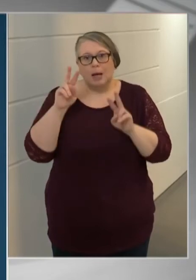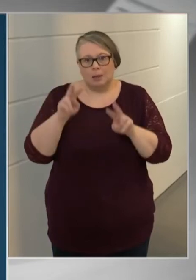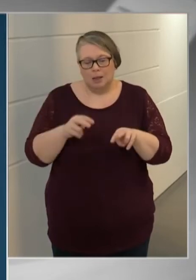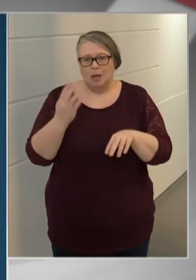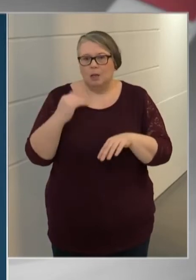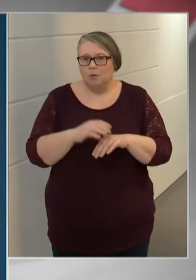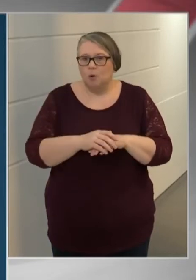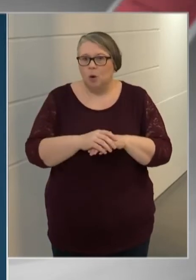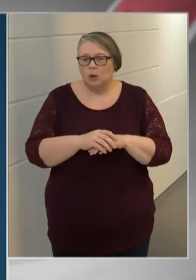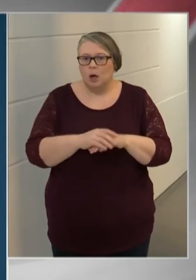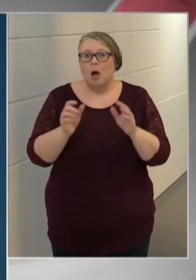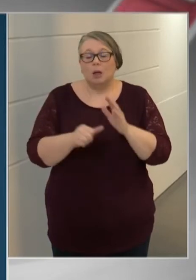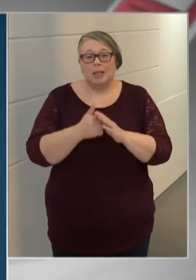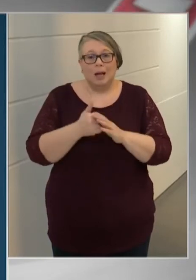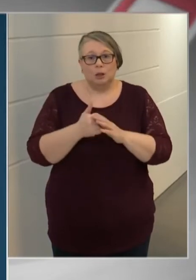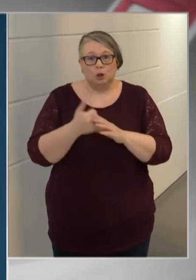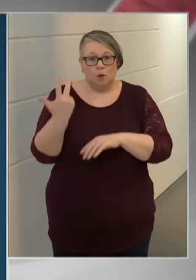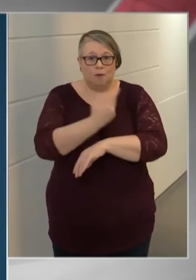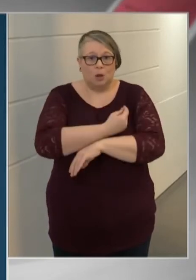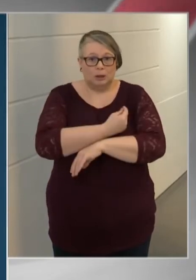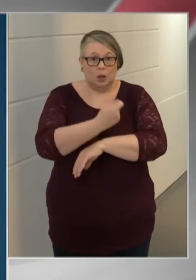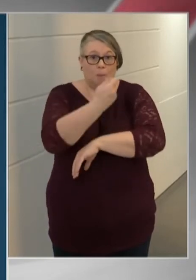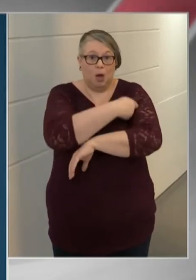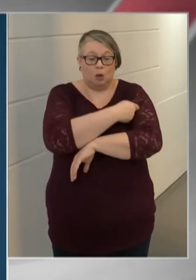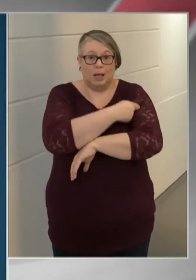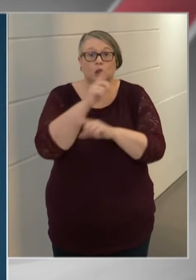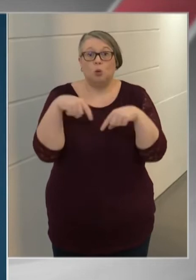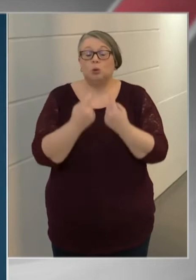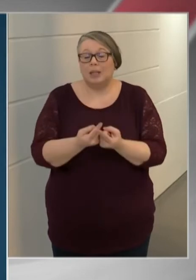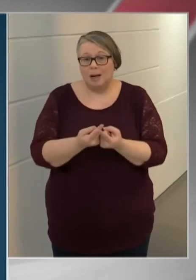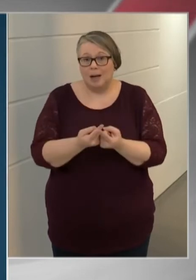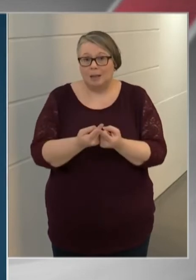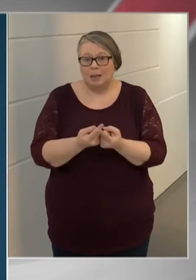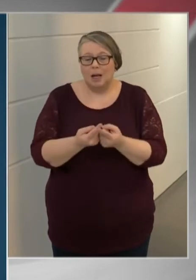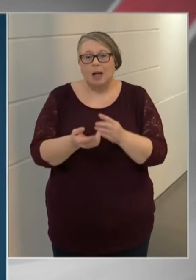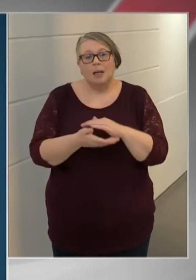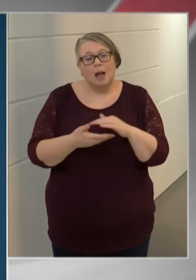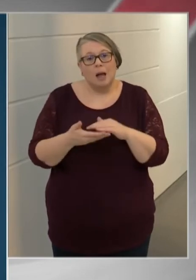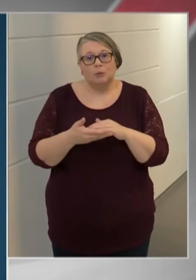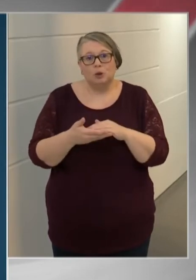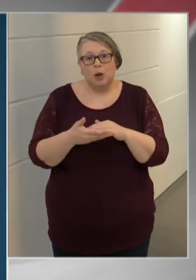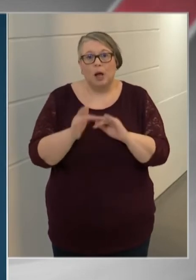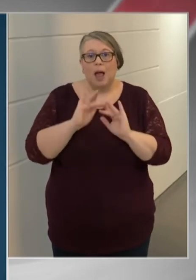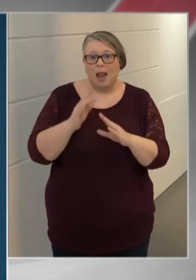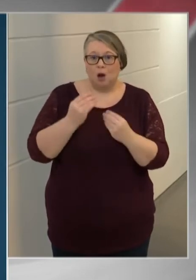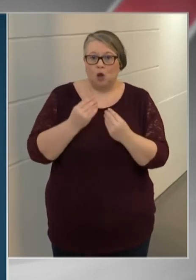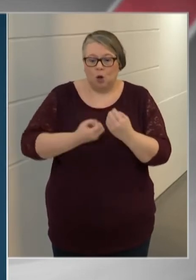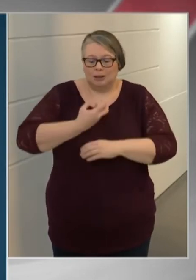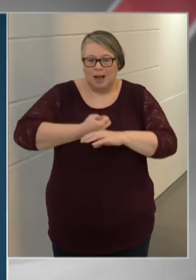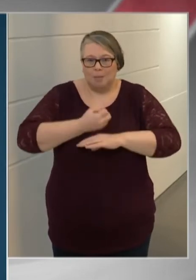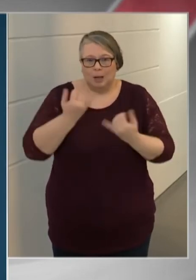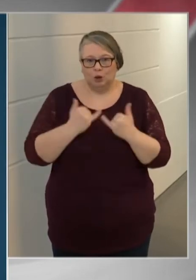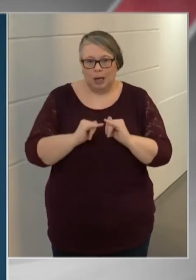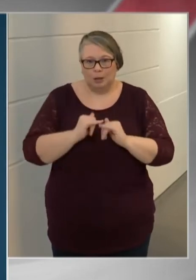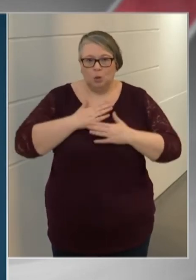felhívta a figyelmet arra, hogy a második vakcina beadását követően tapasztalhatunk bőrpírt, hőemelkedést, vagy akár egy-két napos